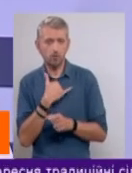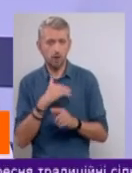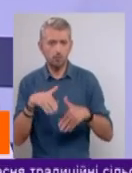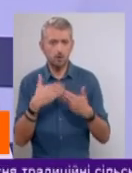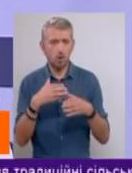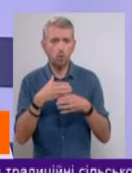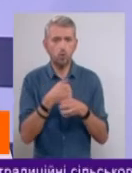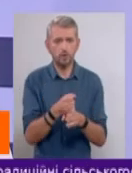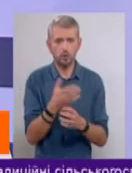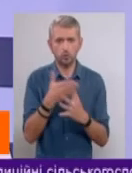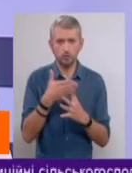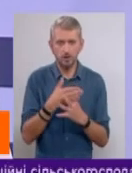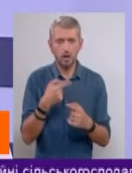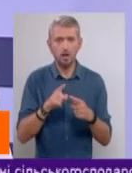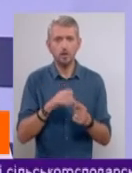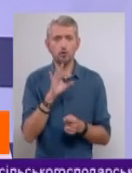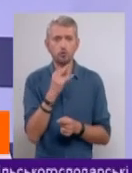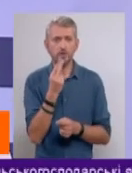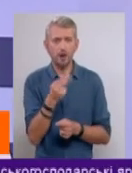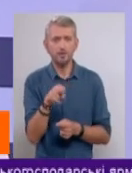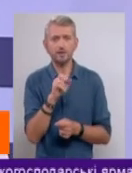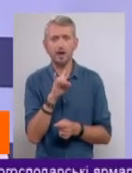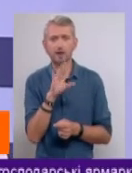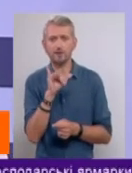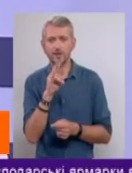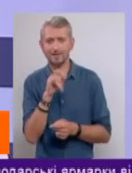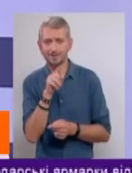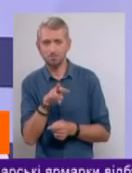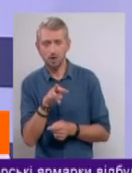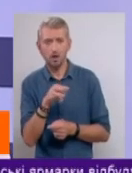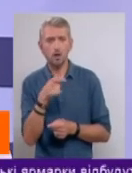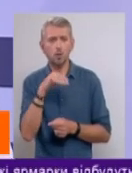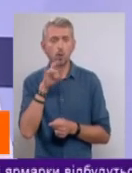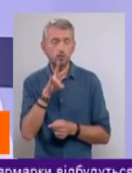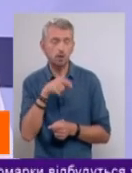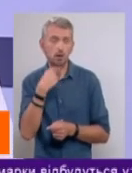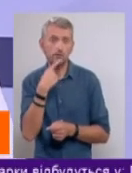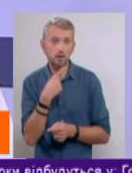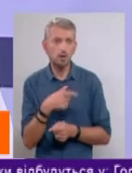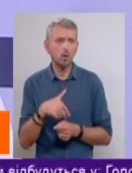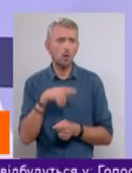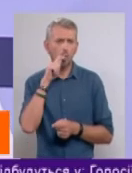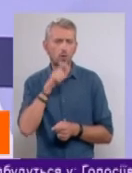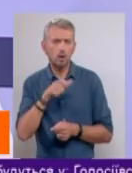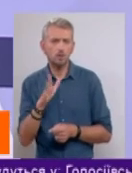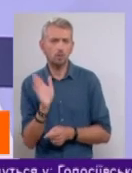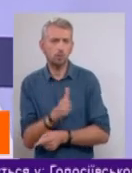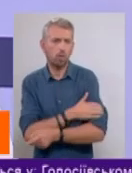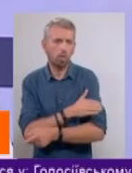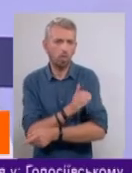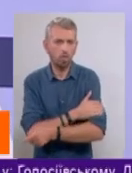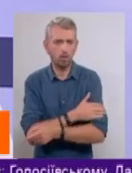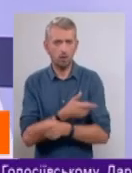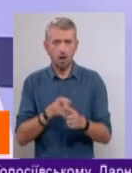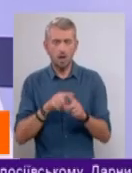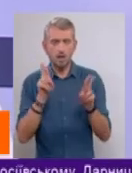урезати субсидії. Извините, называется соціальний дарвинизм. При этом еще Гройсман на голубому глазу говорит, украинці стануть сильніше. Так, це